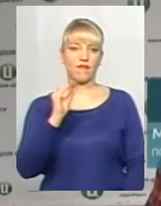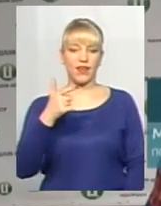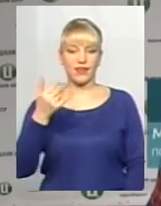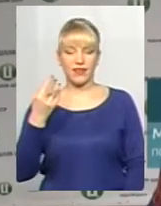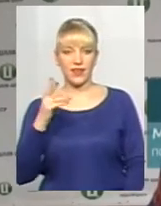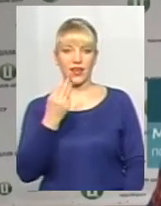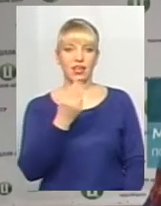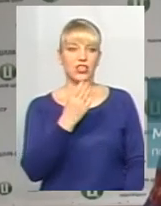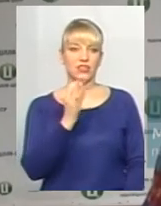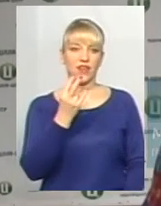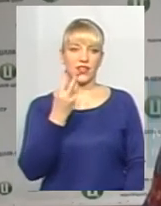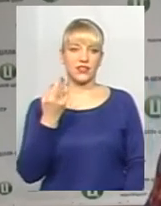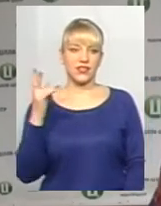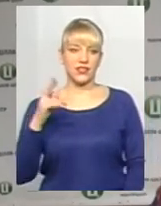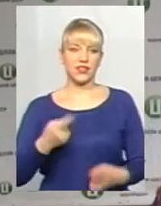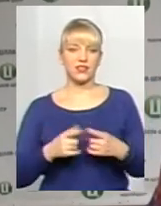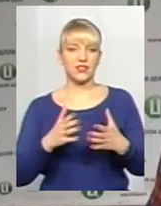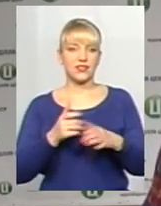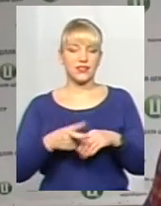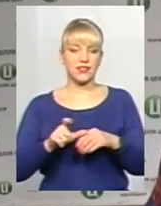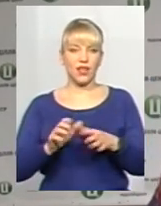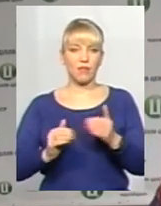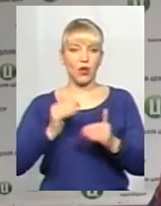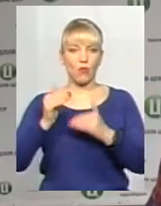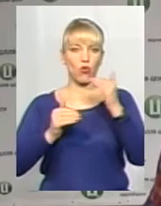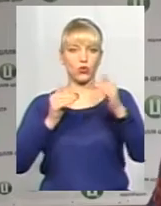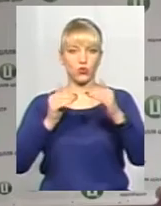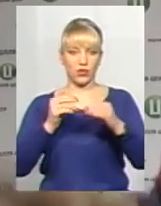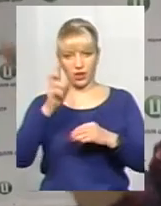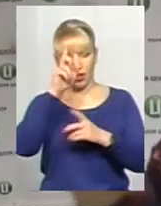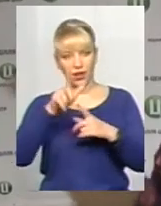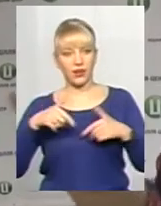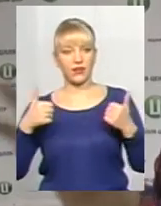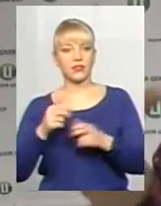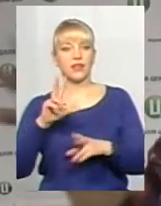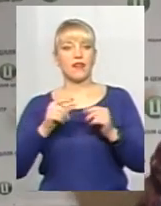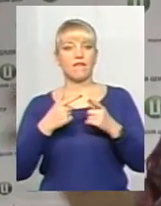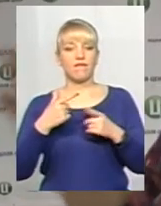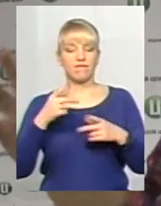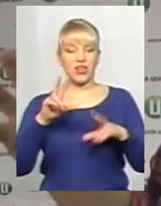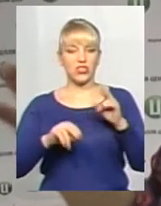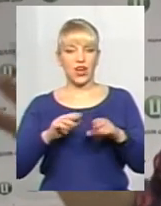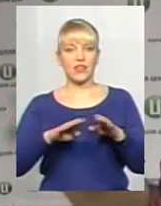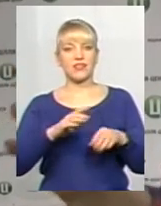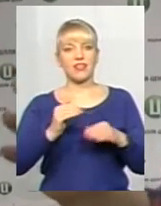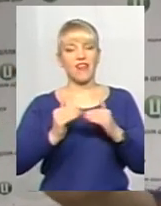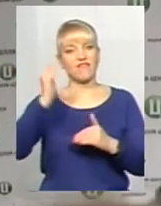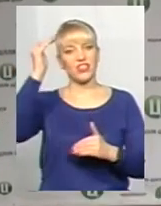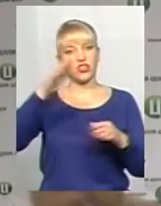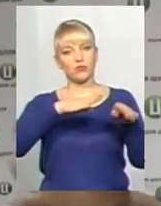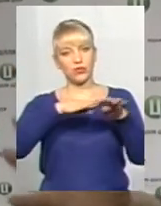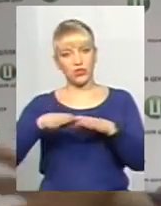Швецію, одну з самих таких просунутих країн, де вважається, що на вищому рівні, от власне, гендерна рівність,